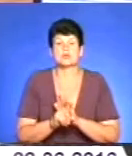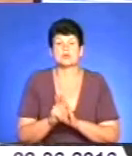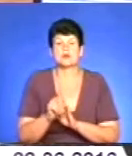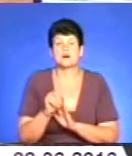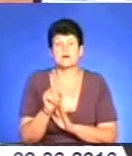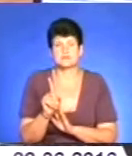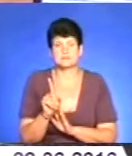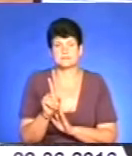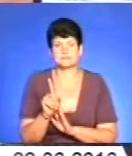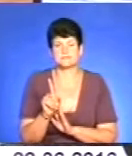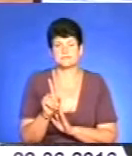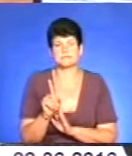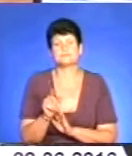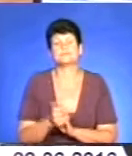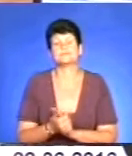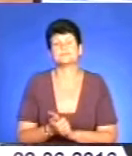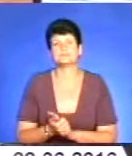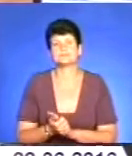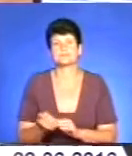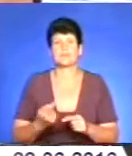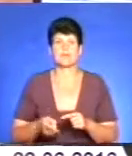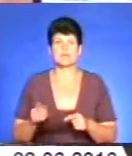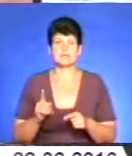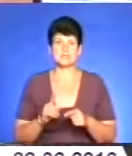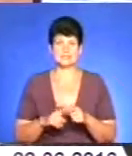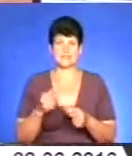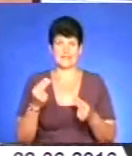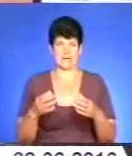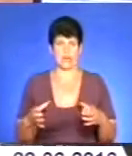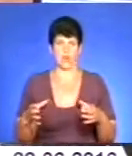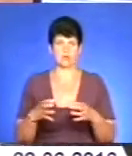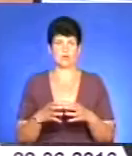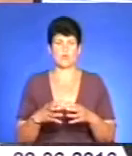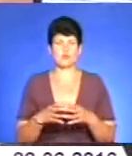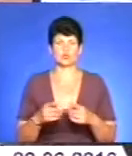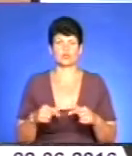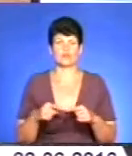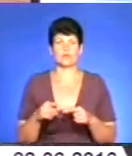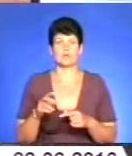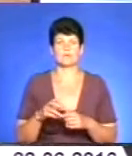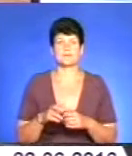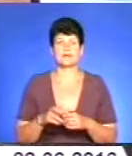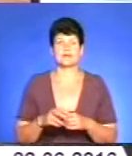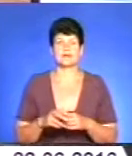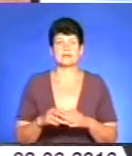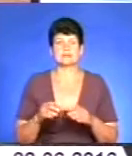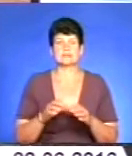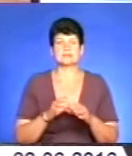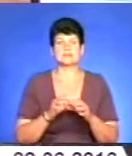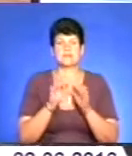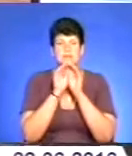такі ігри колективні, команди утворюючі, бодібол, надувний переносний